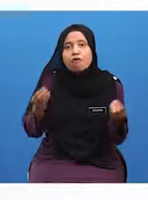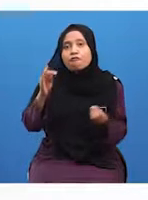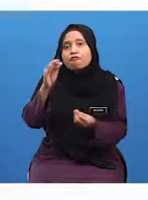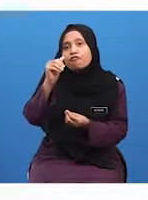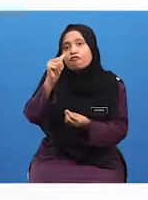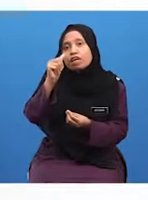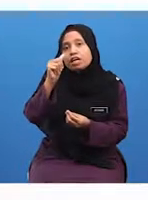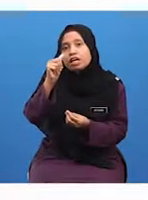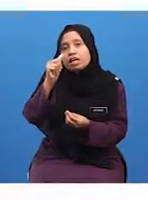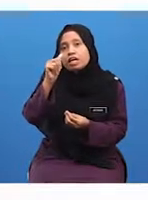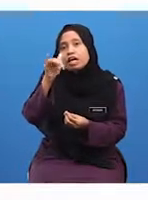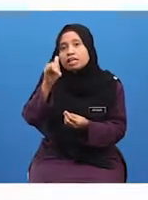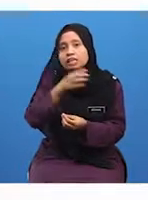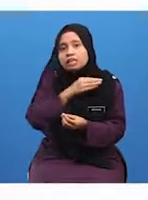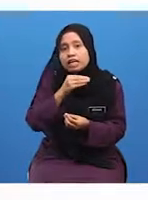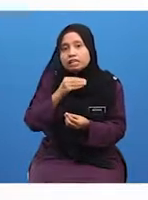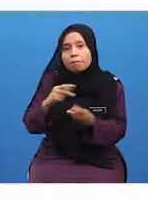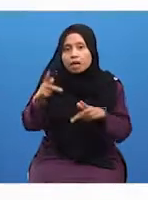flora dan fauna.